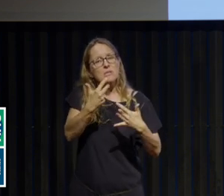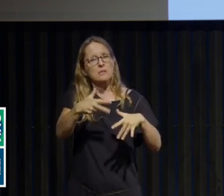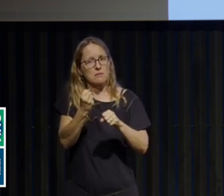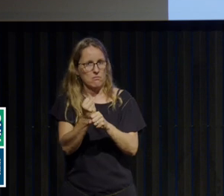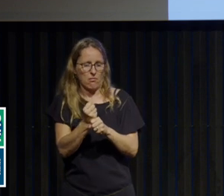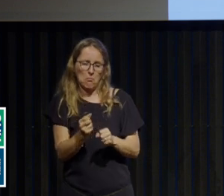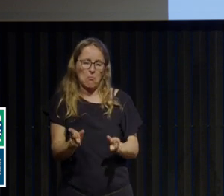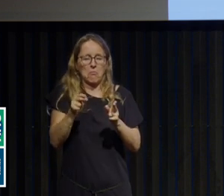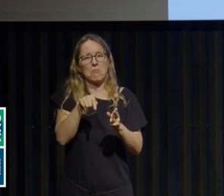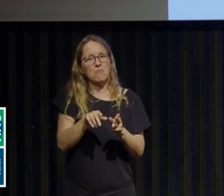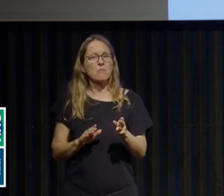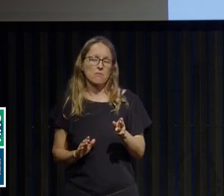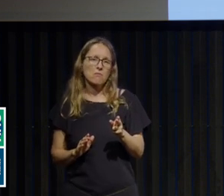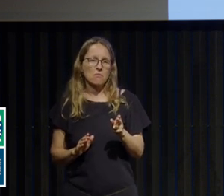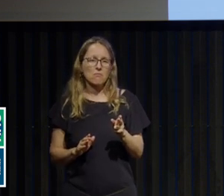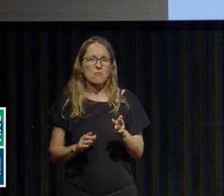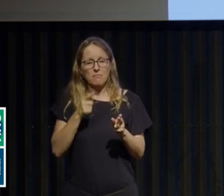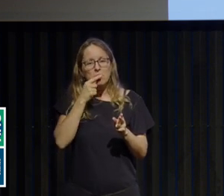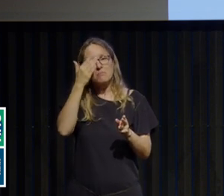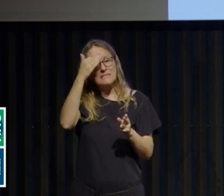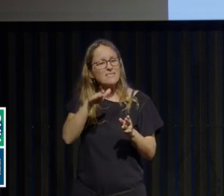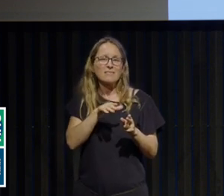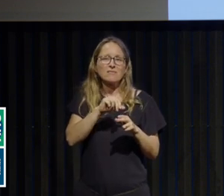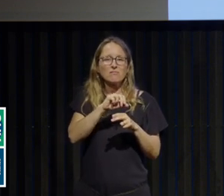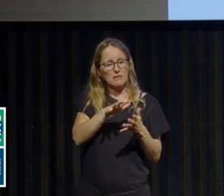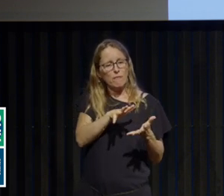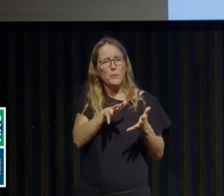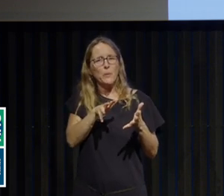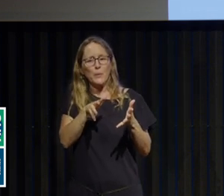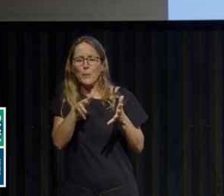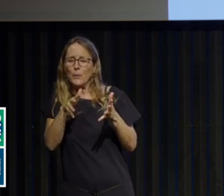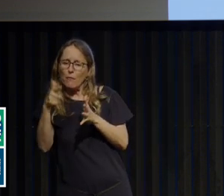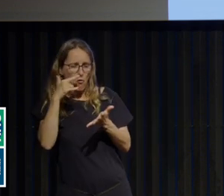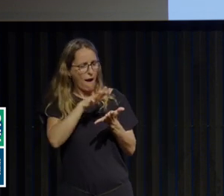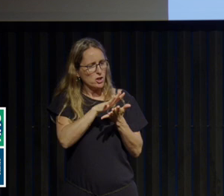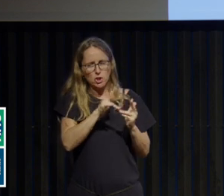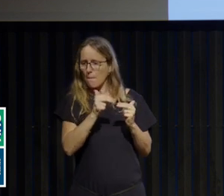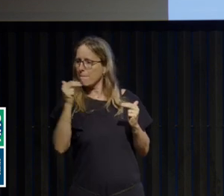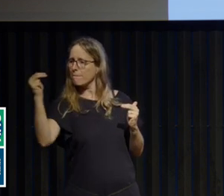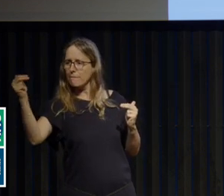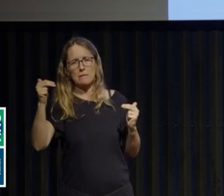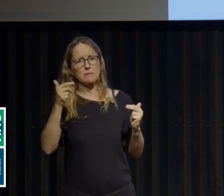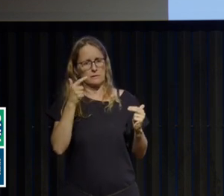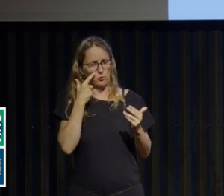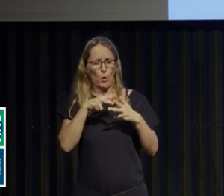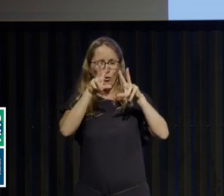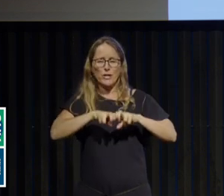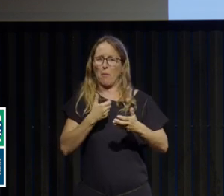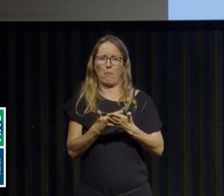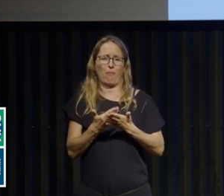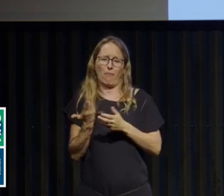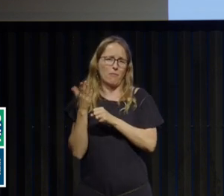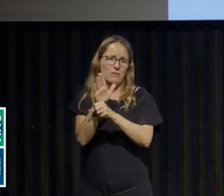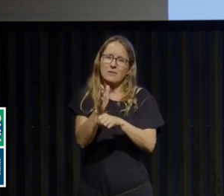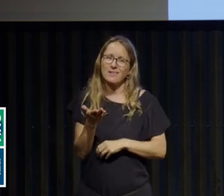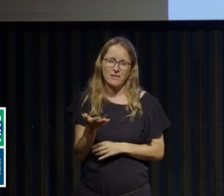là, effectivement, dans l'idée qu'il puisse y avoir une évolution d'une forme à l'autre, voilà, on peut dire que l'épidémiologie nous montre que, concorde, en tout cas,